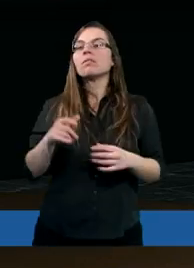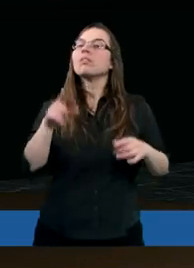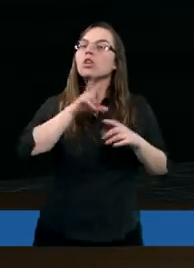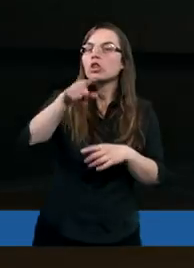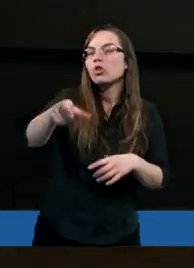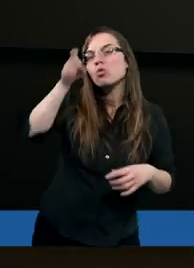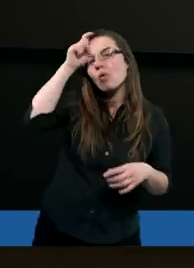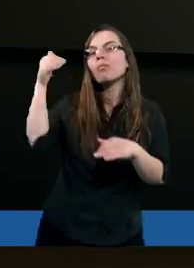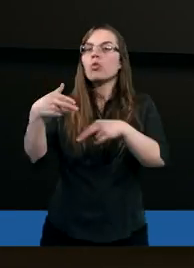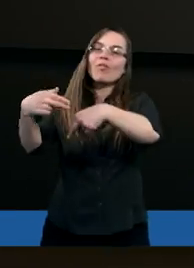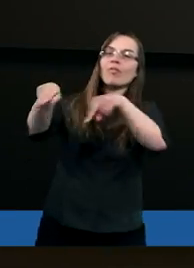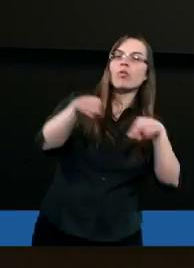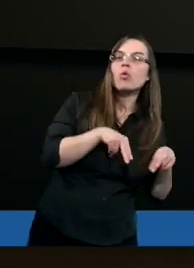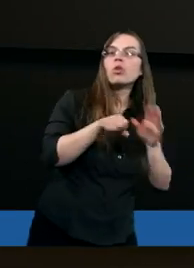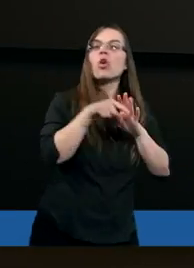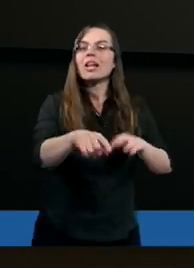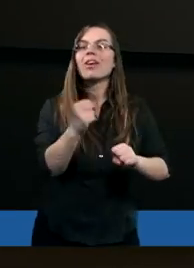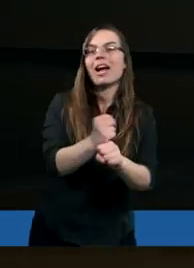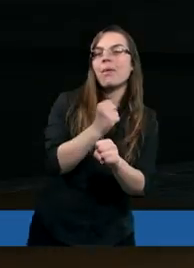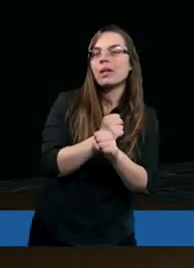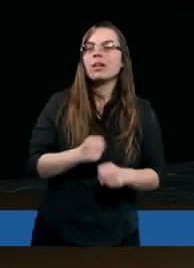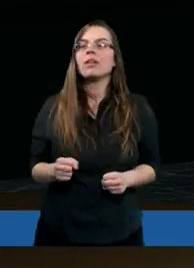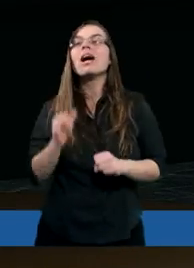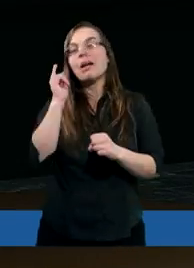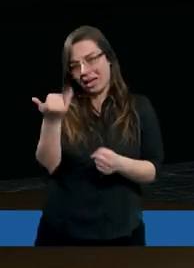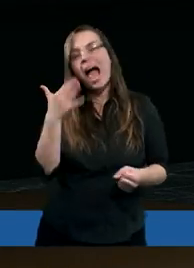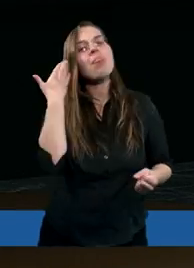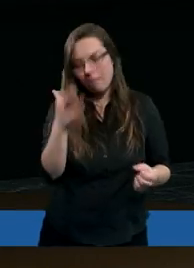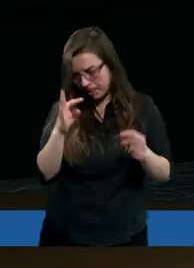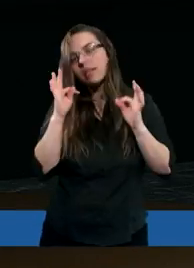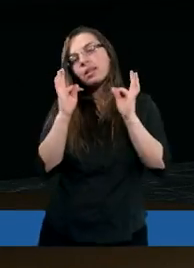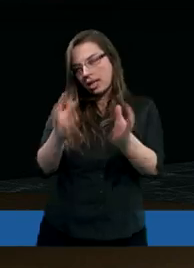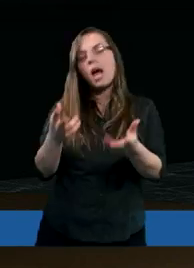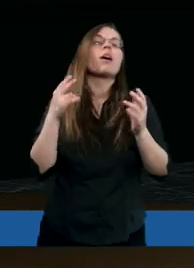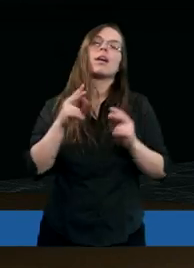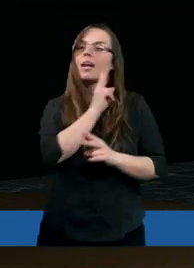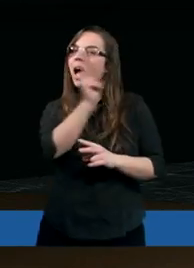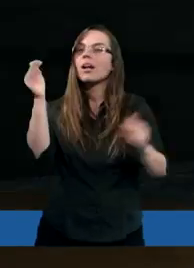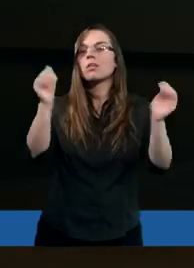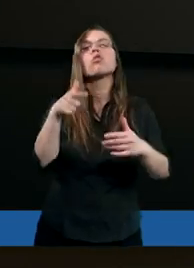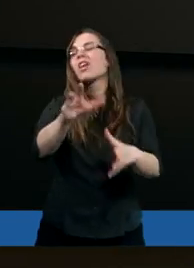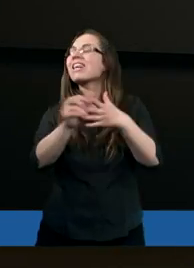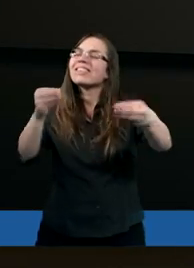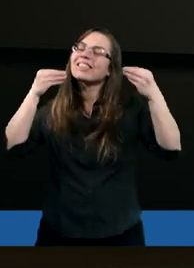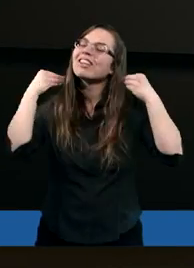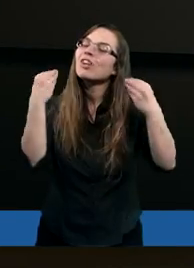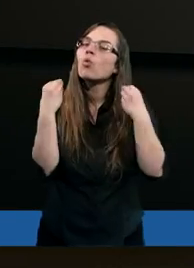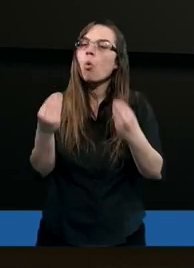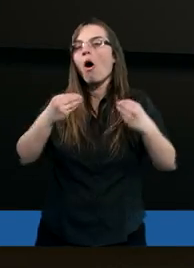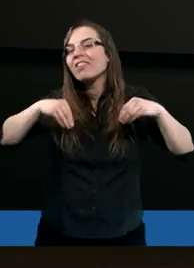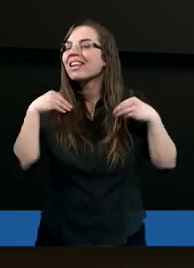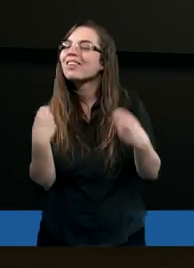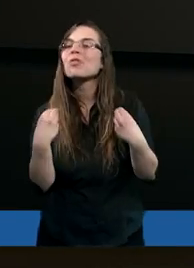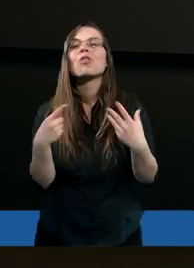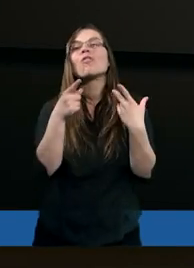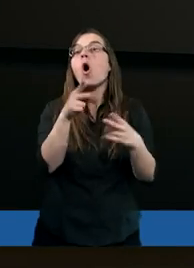człowiek może wrócić do tego kamienia? Jak najbardziej. I to jest cudowne. To jest